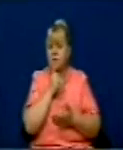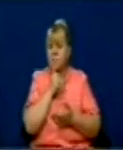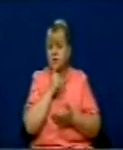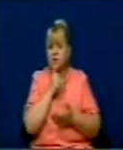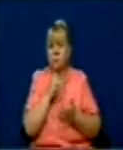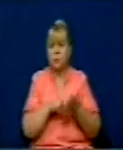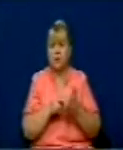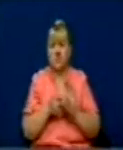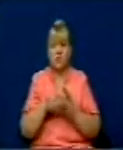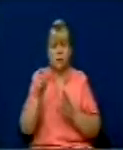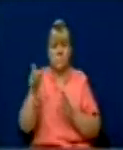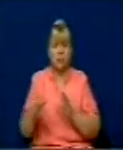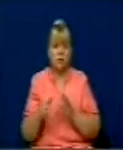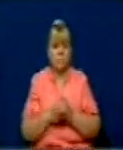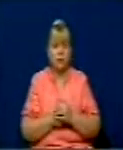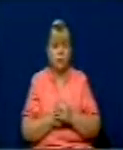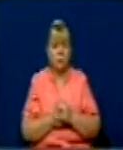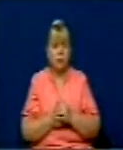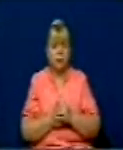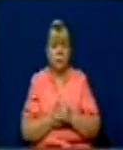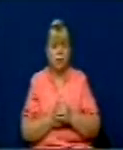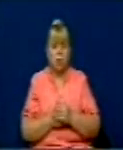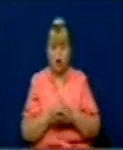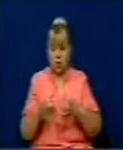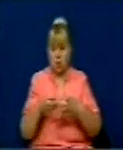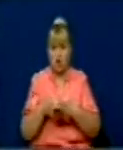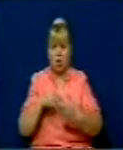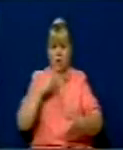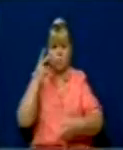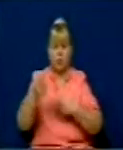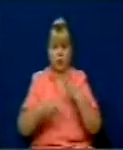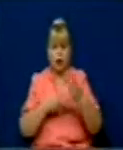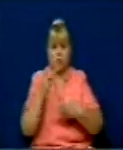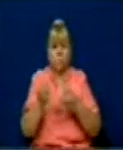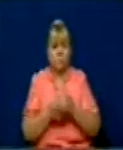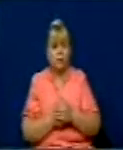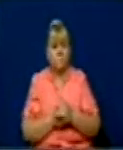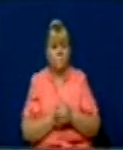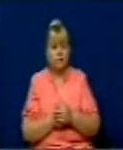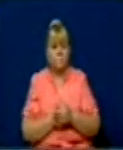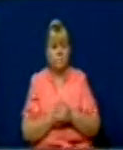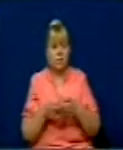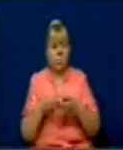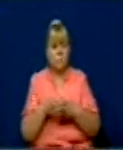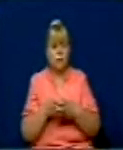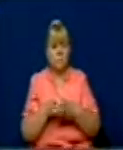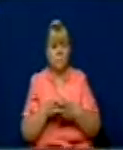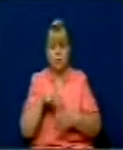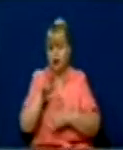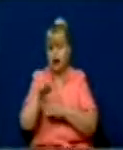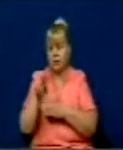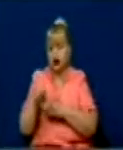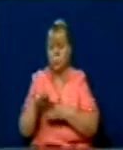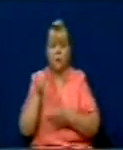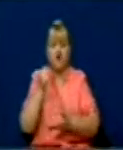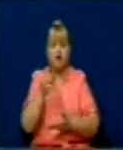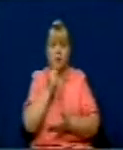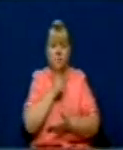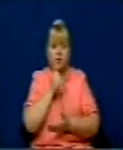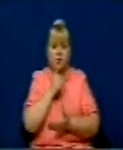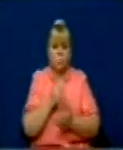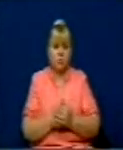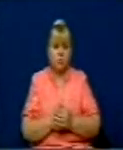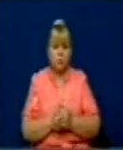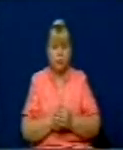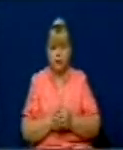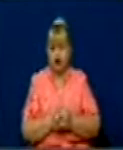politike, të bëj një komision i kuvendi që është në këtë rastu, të komisioni për mëkëqyre në finanseve publike, nuk ka